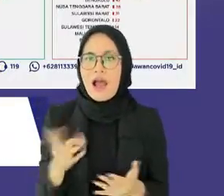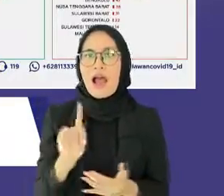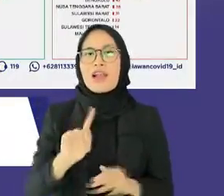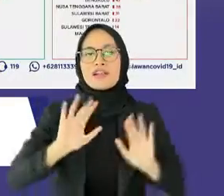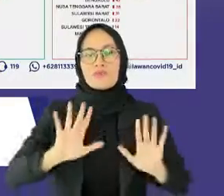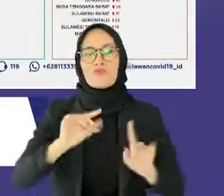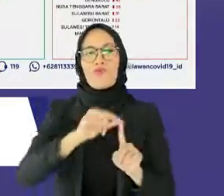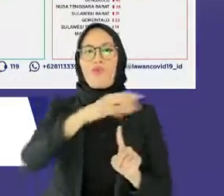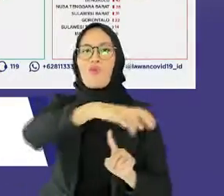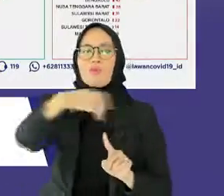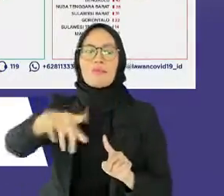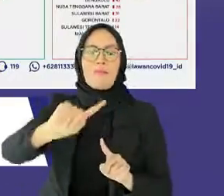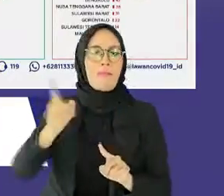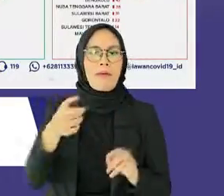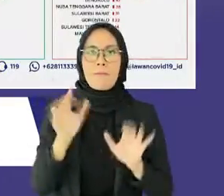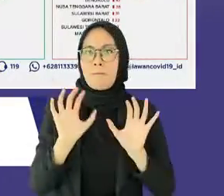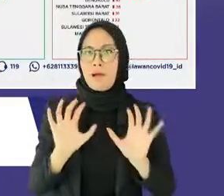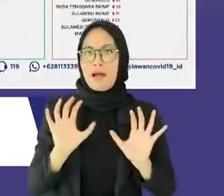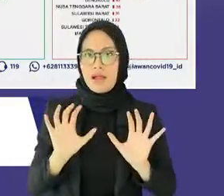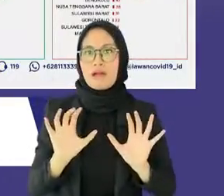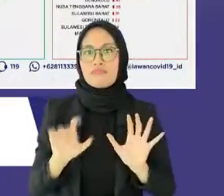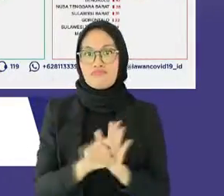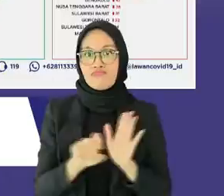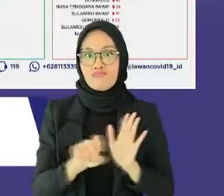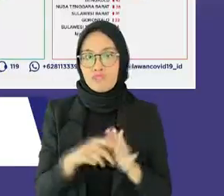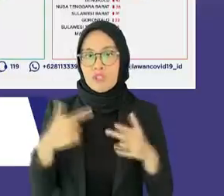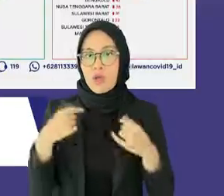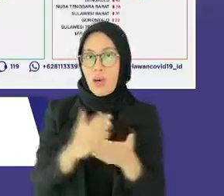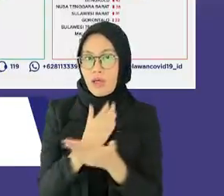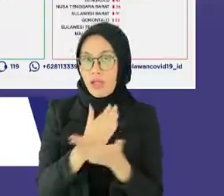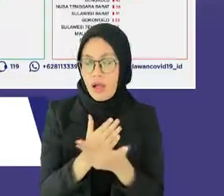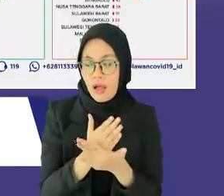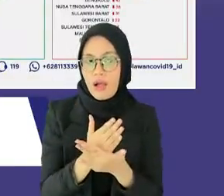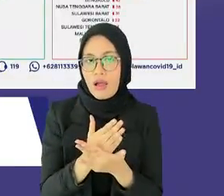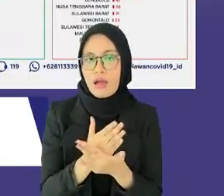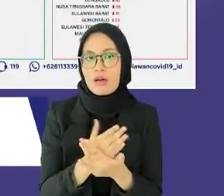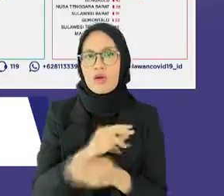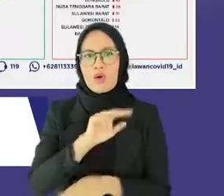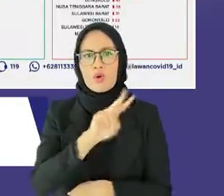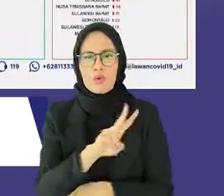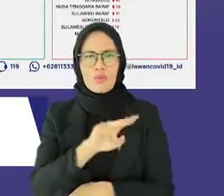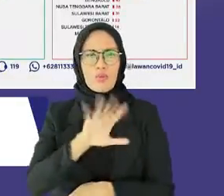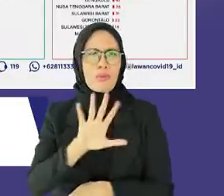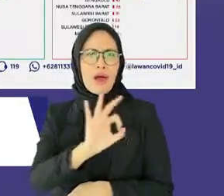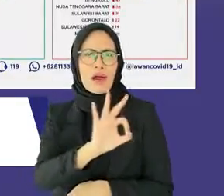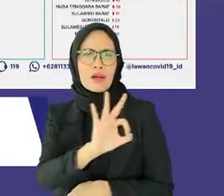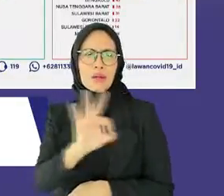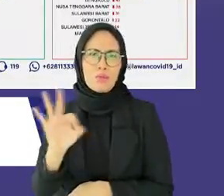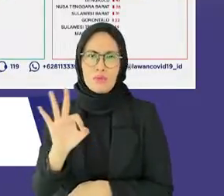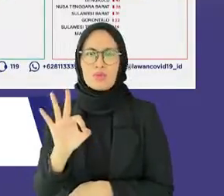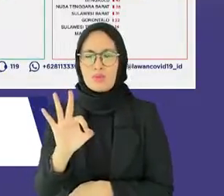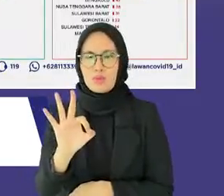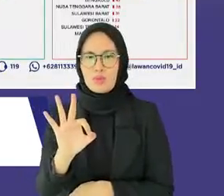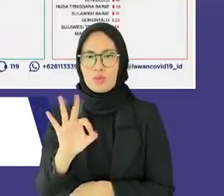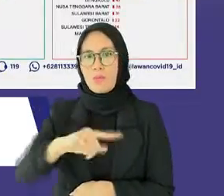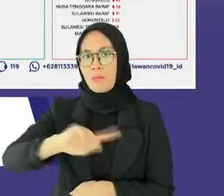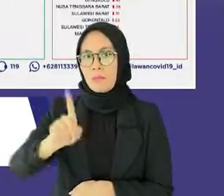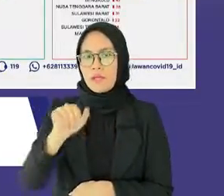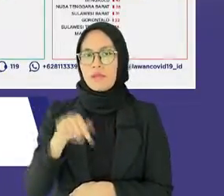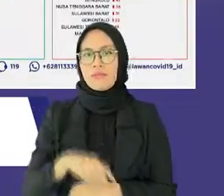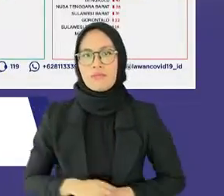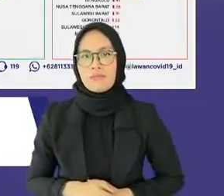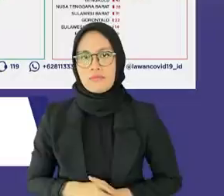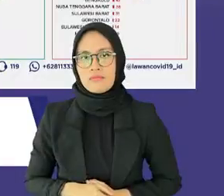kasus aktif tertinggi, yaitu Jawa Tengah dengan kasus aktif 25,959,